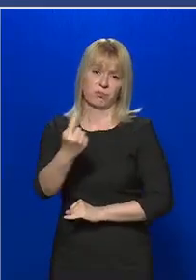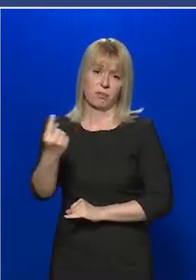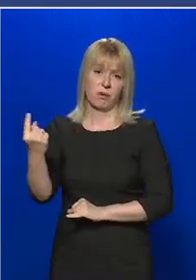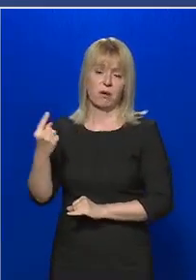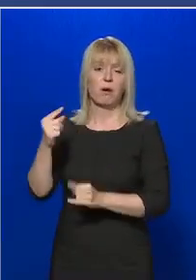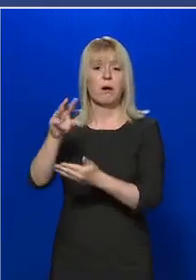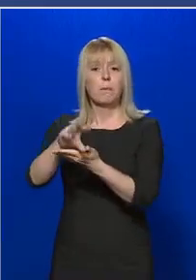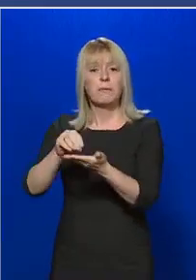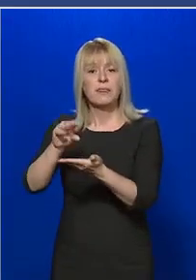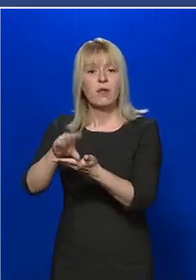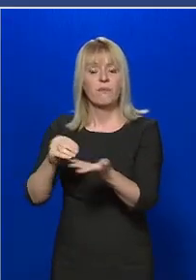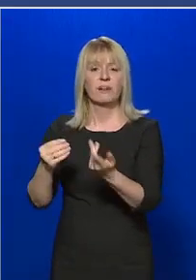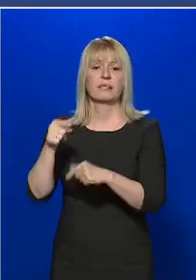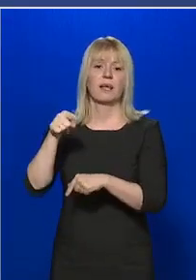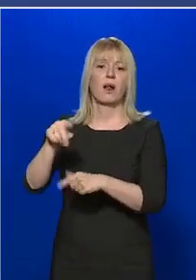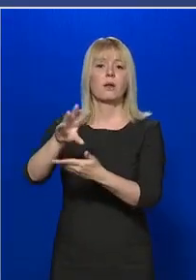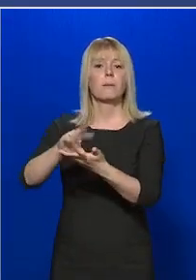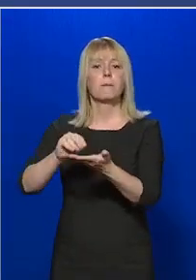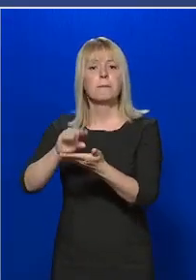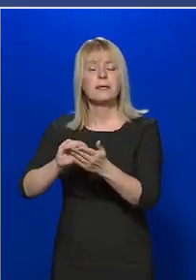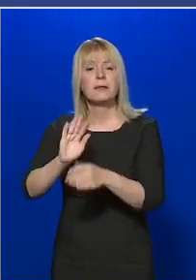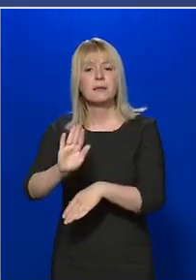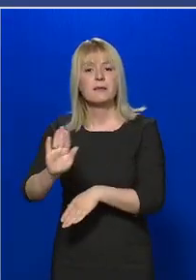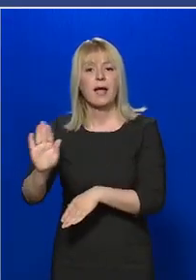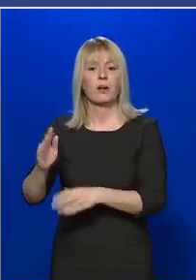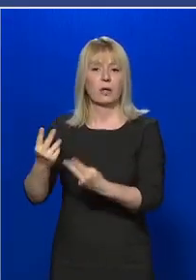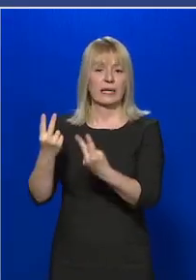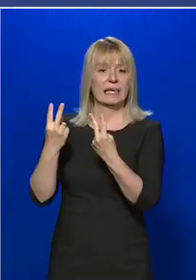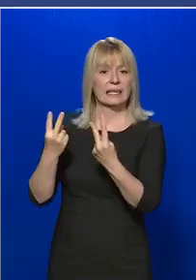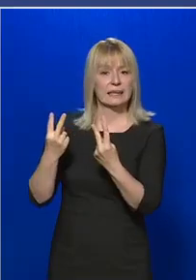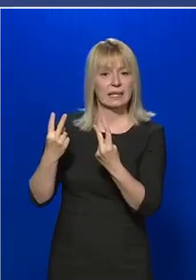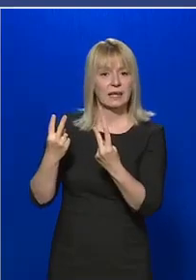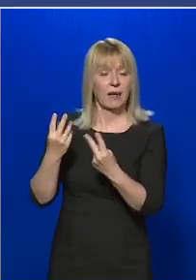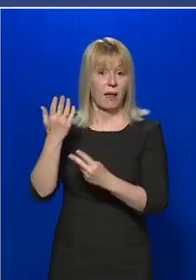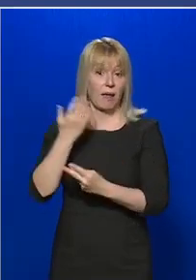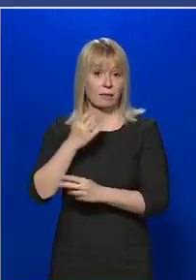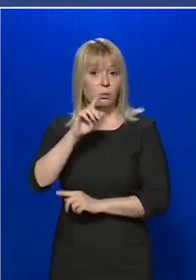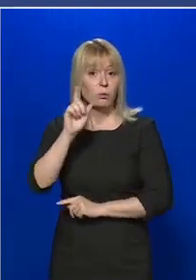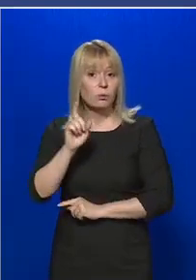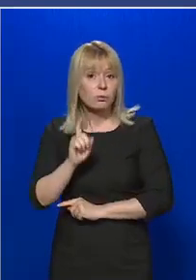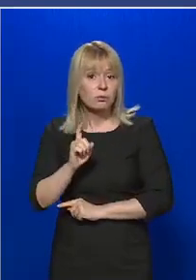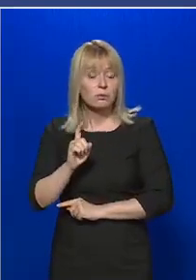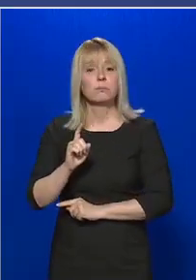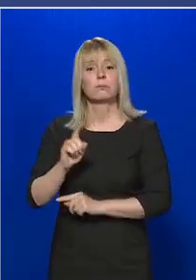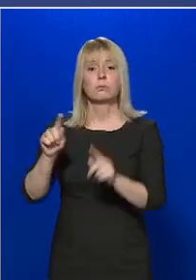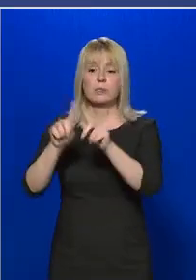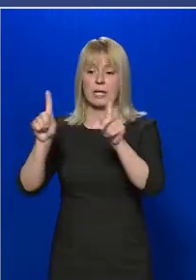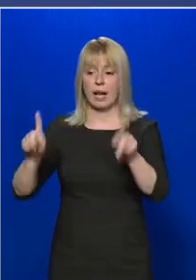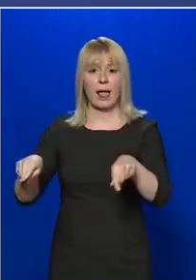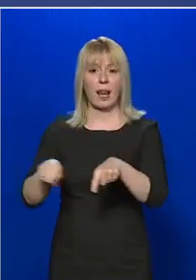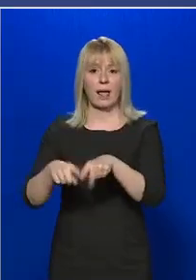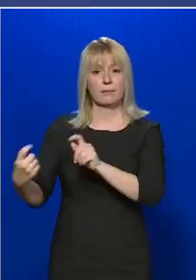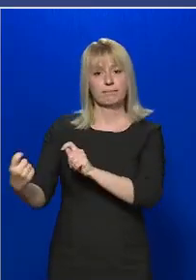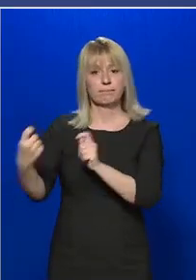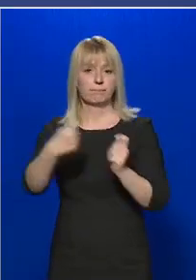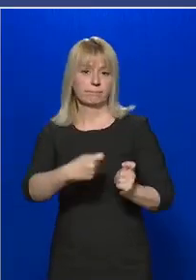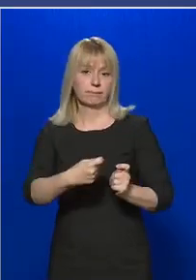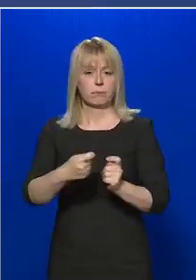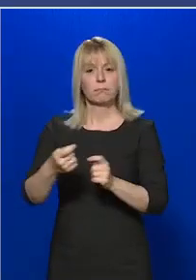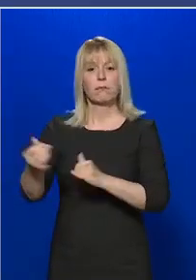mintavétel, annak a mintának az értékelhetősége és a lelet közlése, ez a